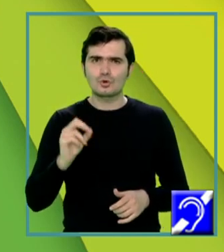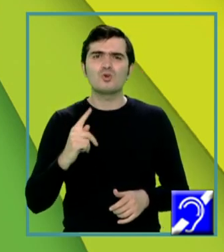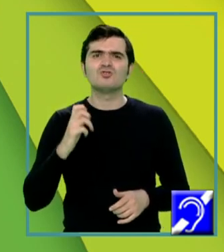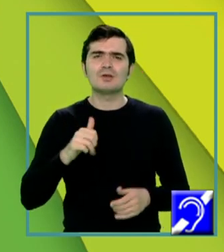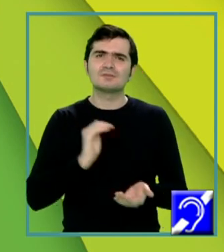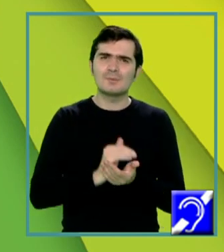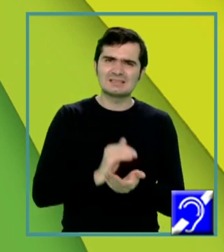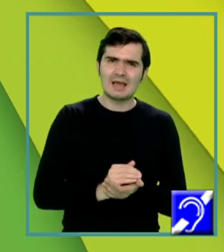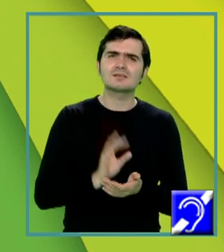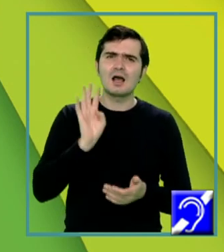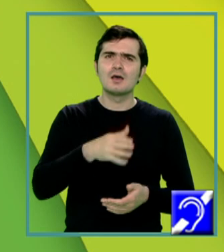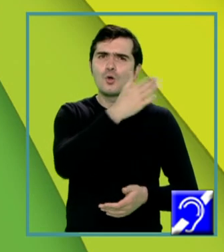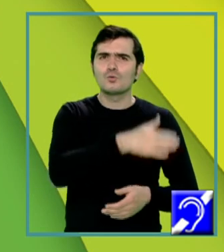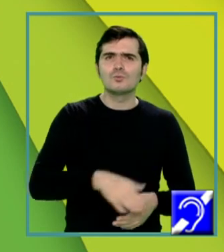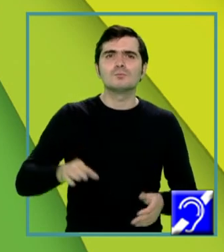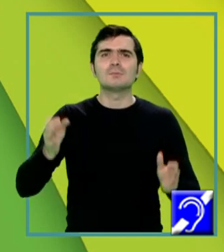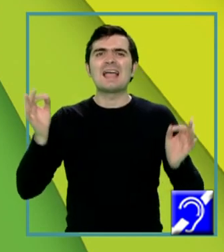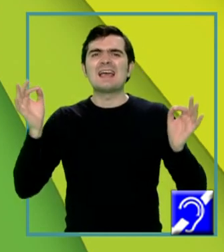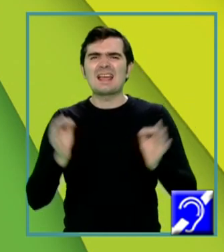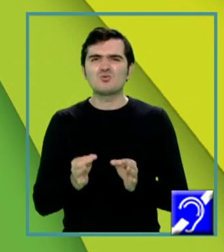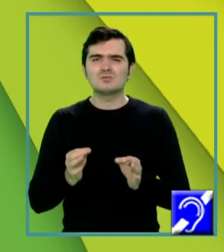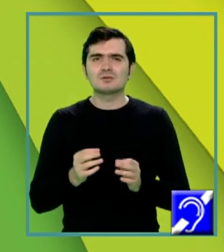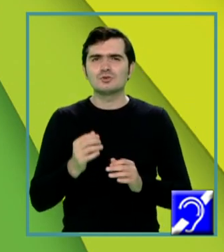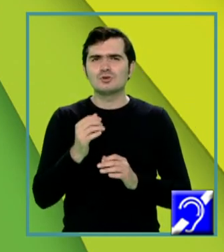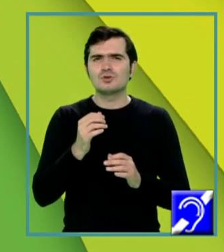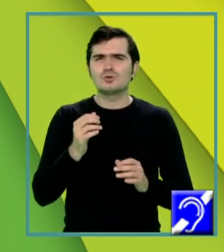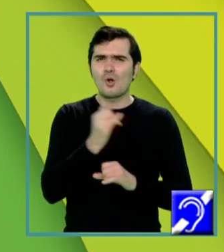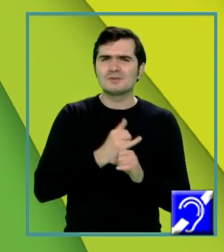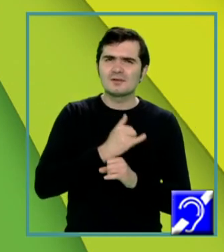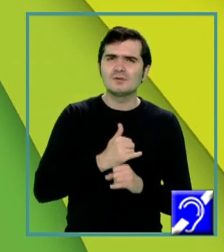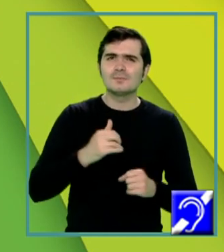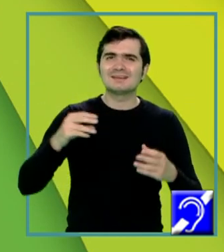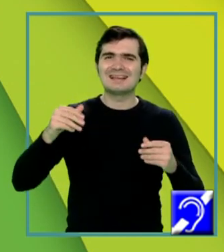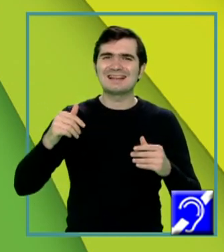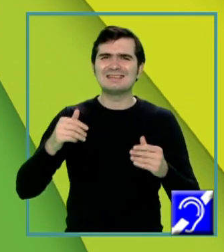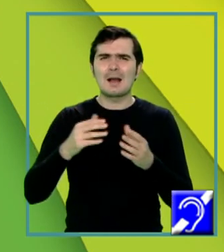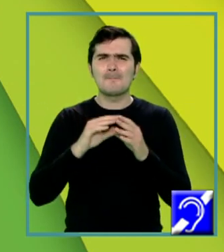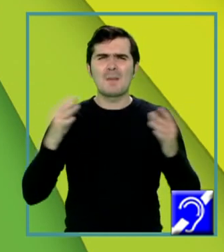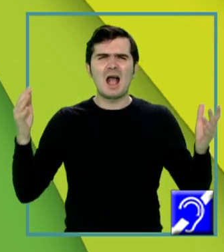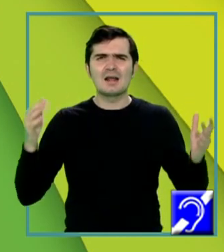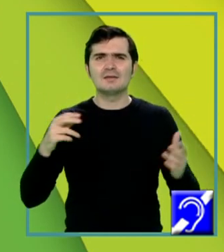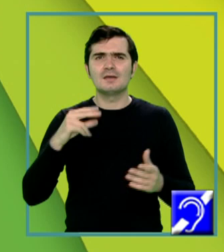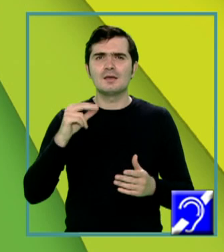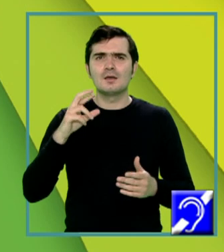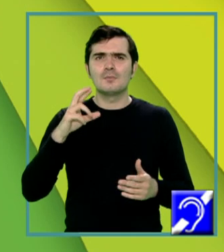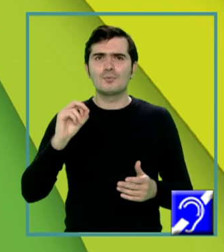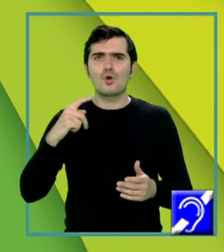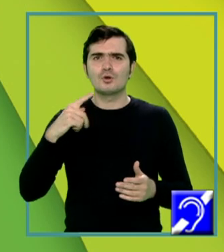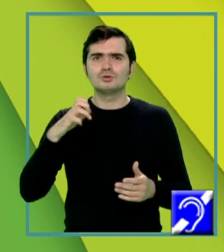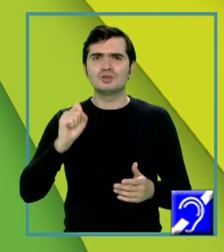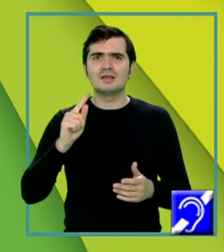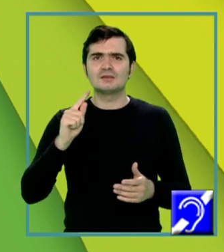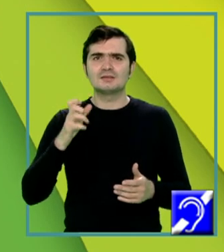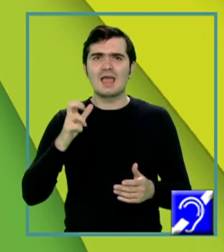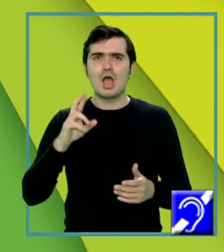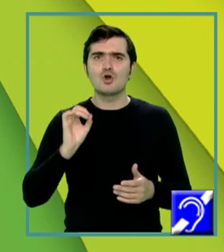lor este mult mai redusă. Ceea ce observăm însă este secreția masivă de progesteron, cel de-al